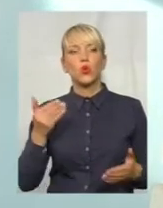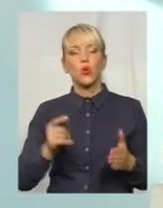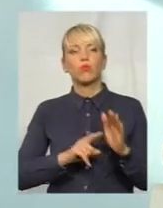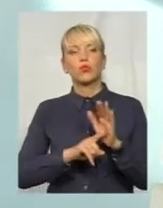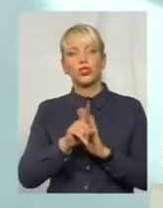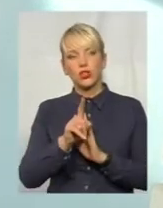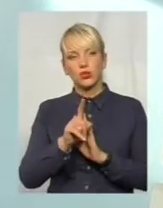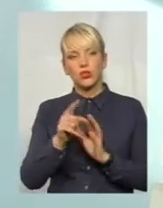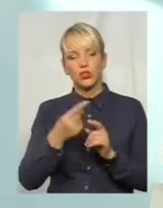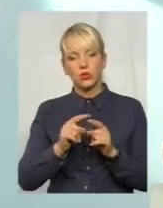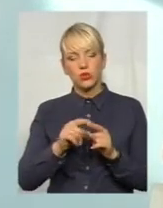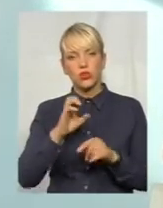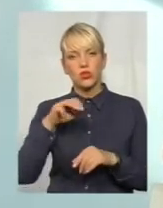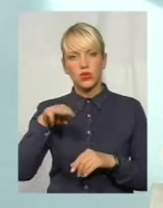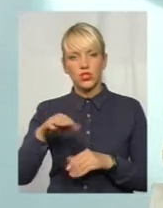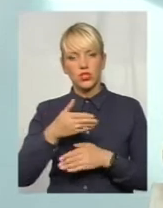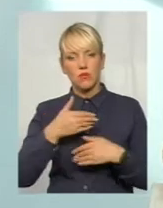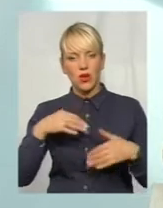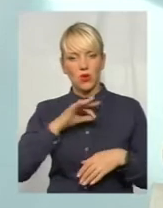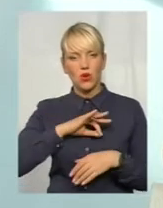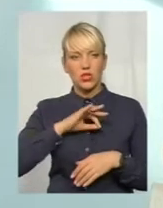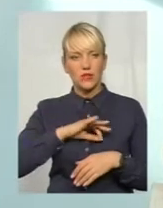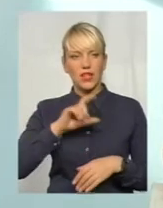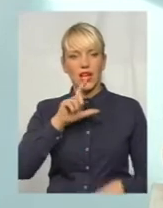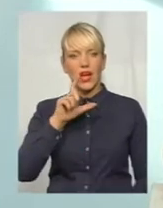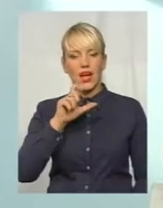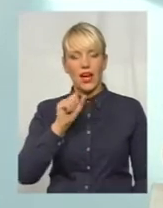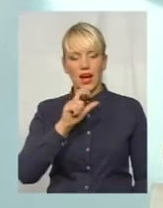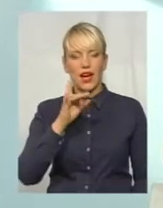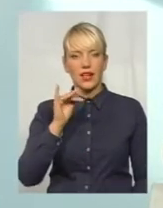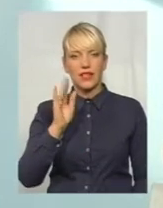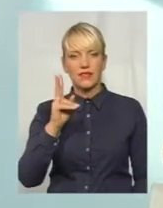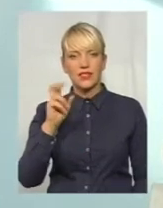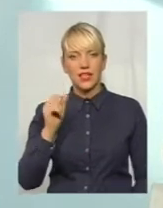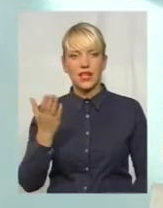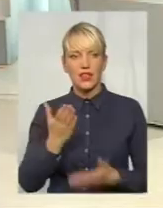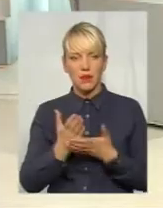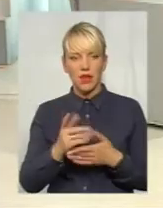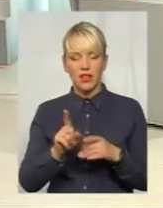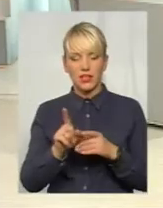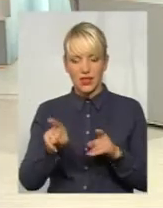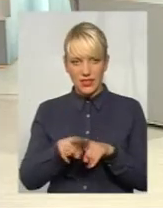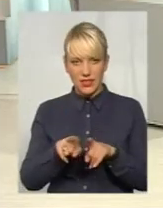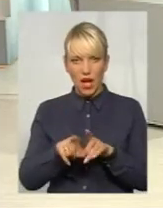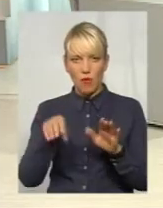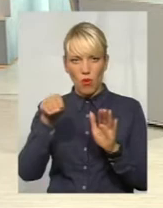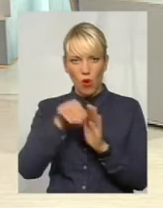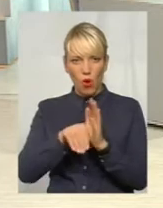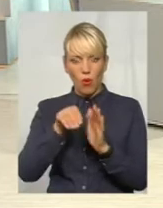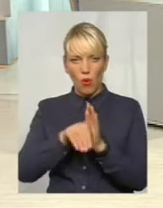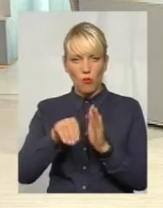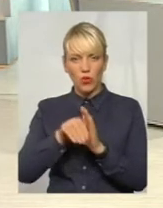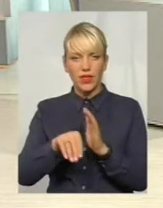сторіччя ми користувалися вакциною Харківською, яка точно також мала цільноклітинний компонент. Після 2000-х